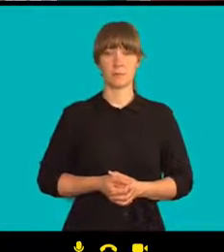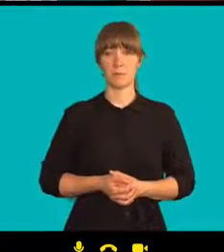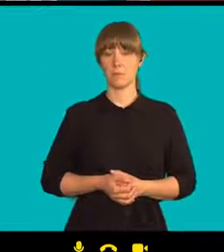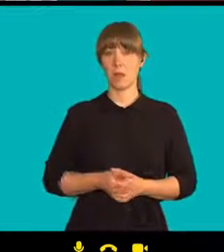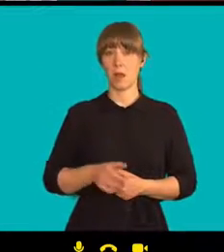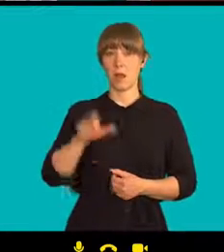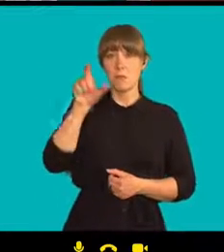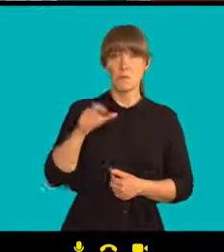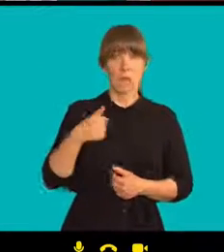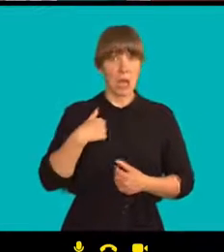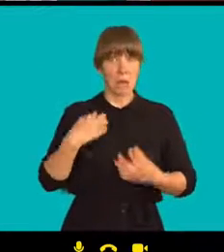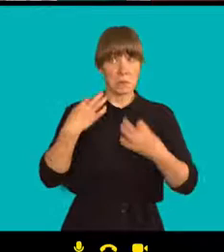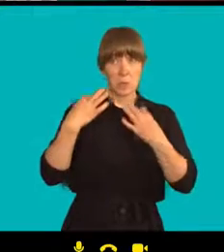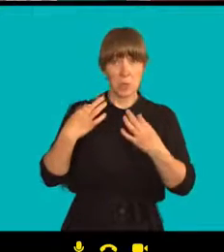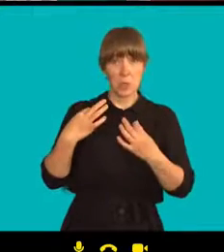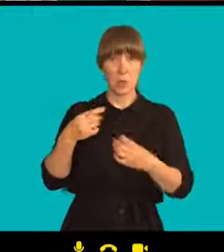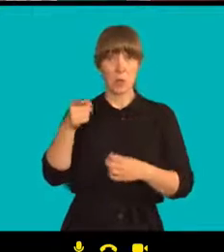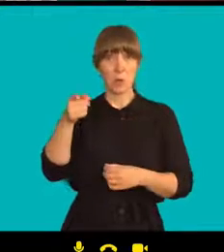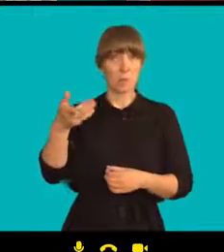Nepřeju si jeho smrt.